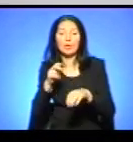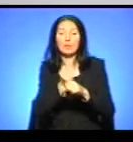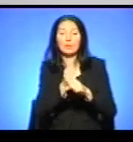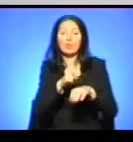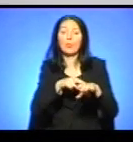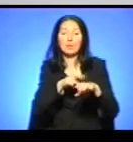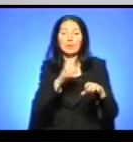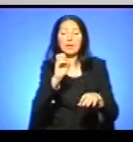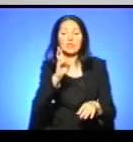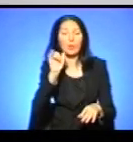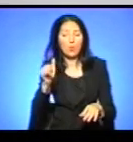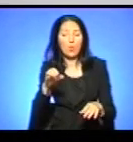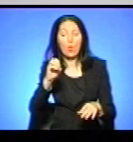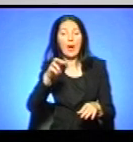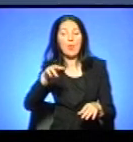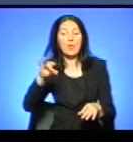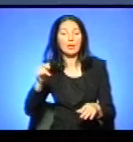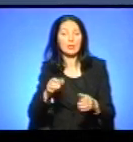служби та управлінь держпраці.